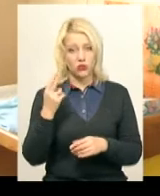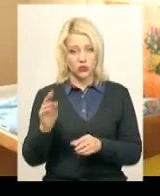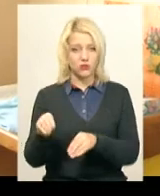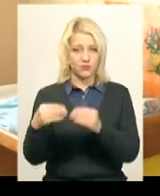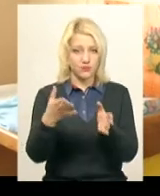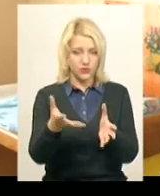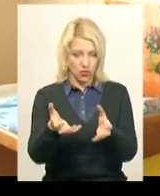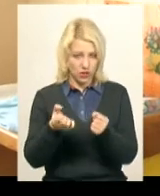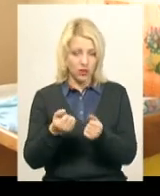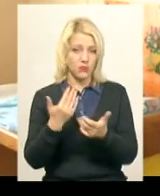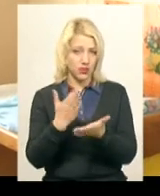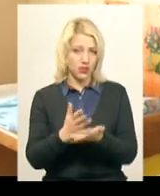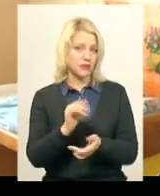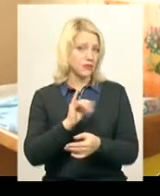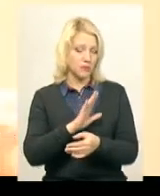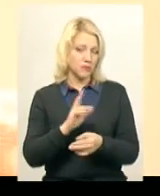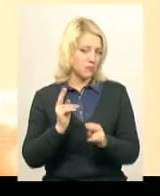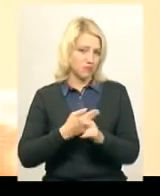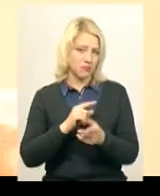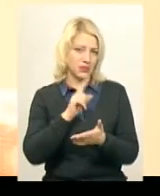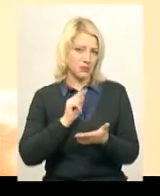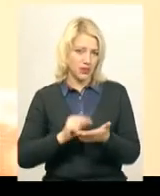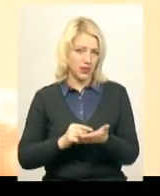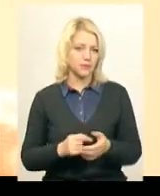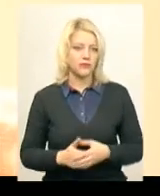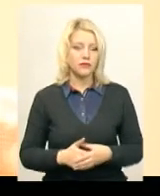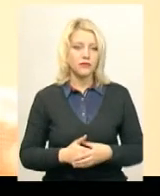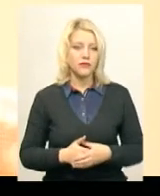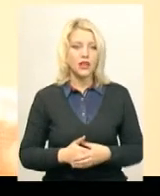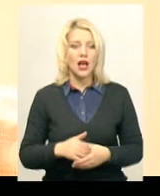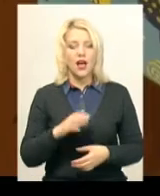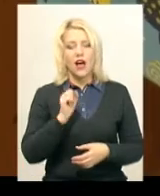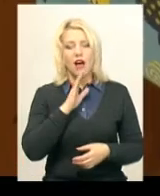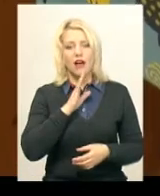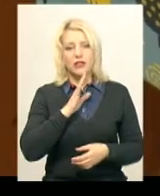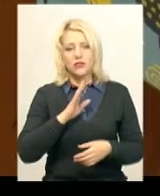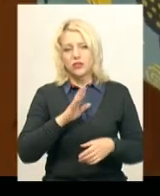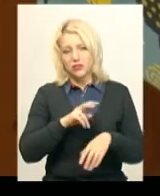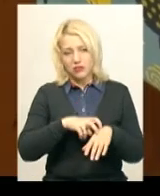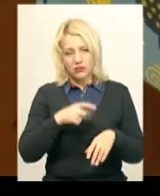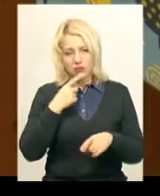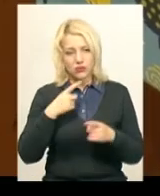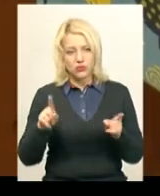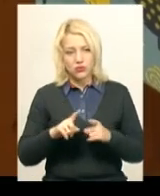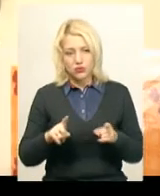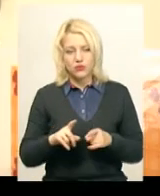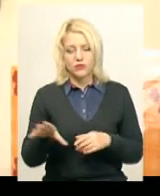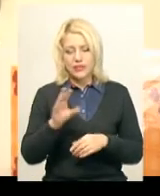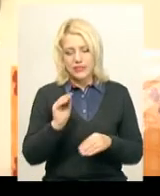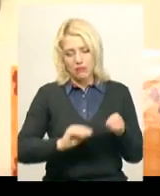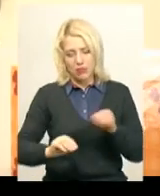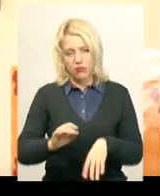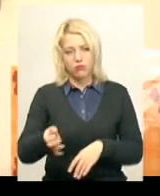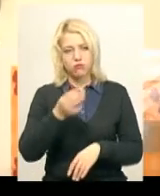всі питання самі собою відпадали. Акушер-гінеколог Антоніна Мельничок додає, наповнення бейбі-боксів матерям подобається. В